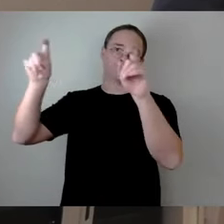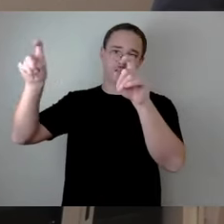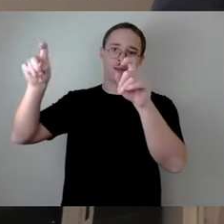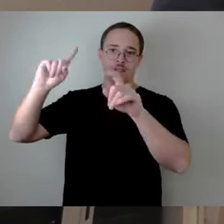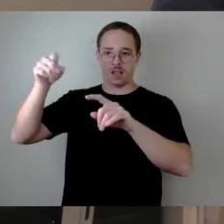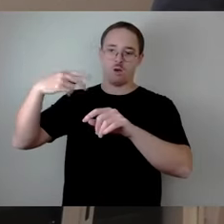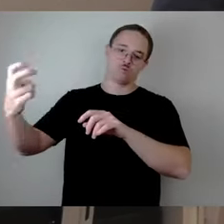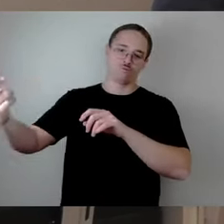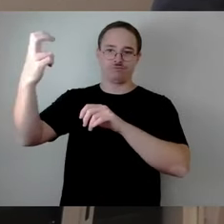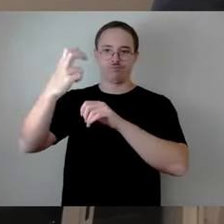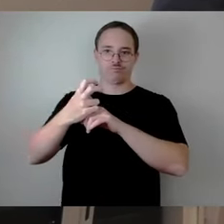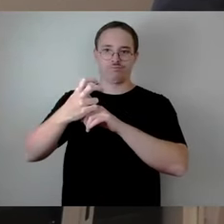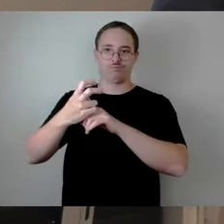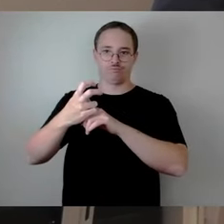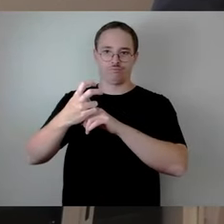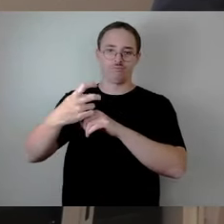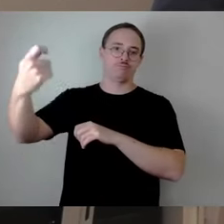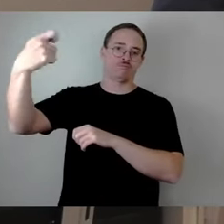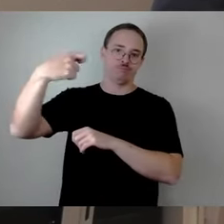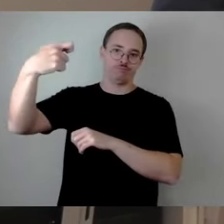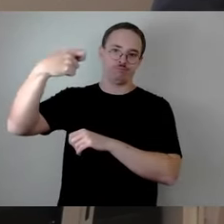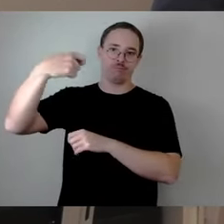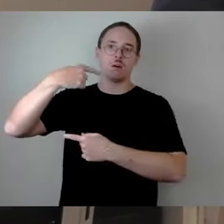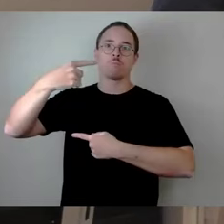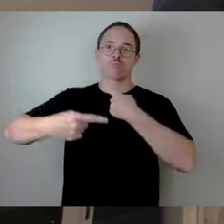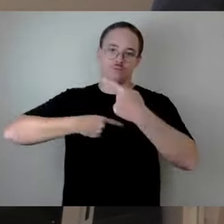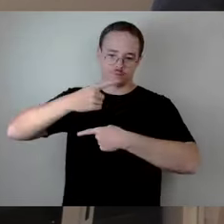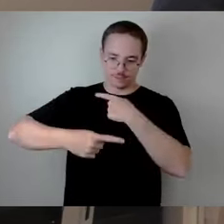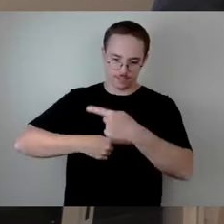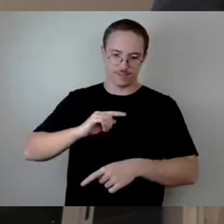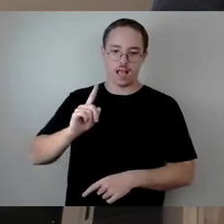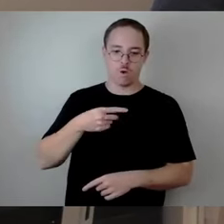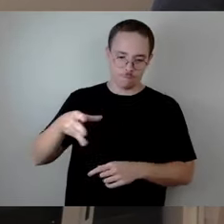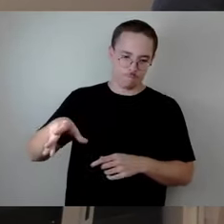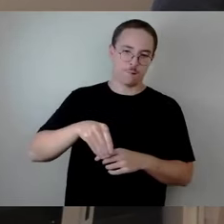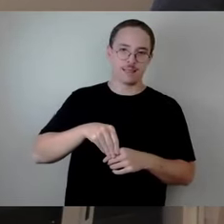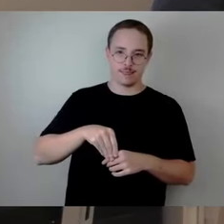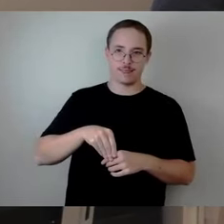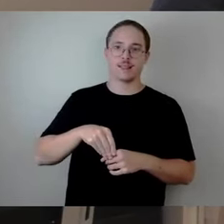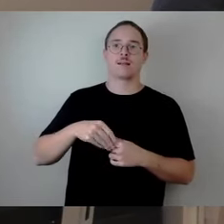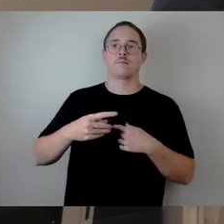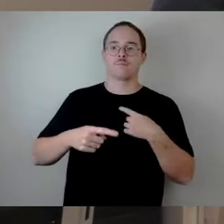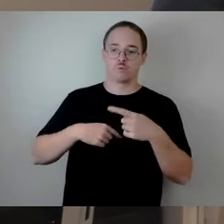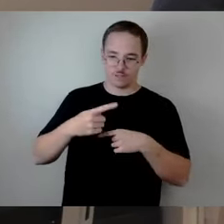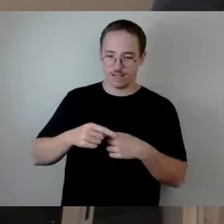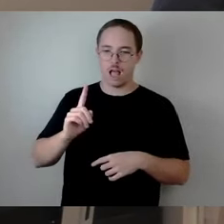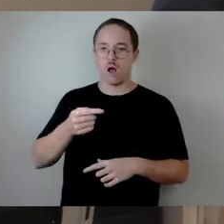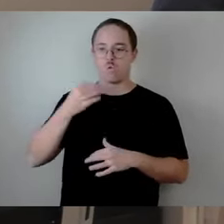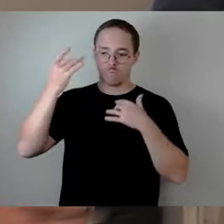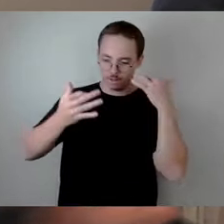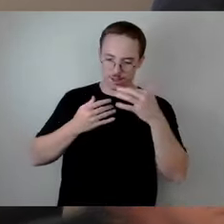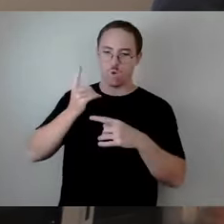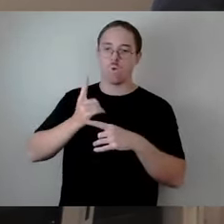haben und dass sie auch mit in diesen Prozess und auch mit in die Finanzierung, in die Umsetzung von Projekten kommen. Dankeschön.